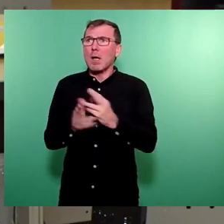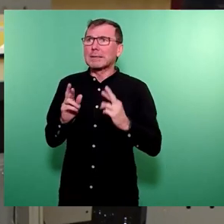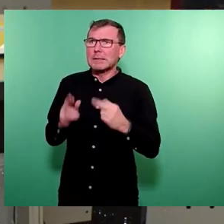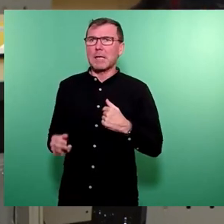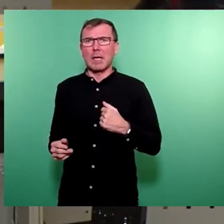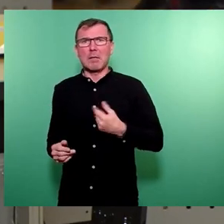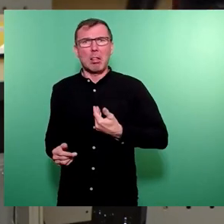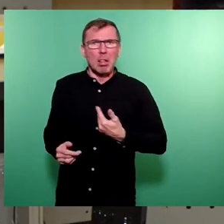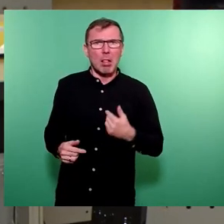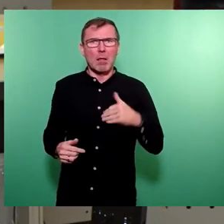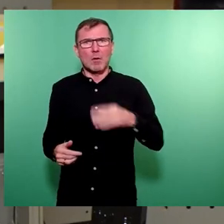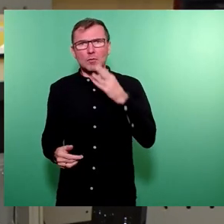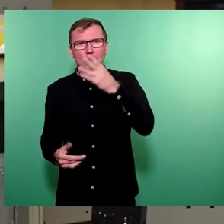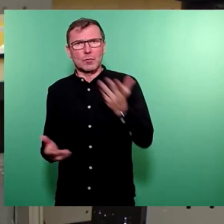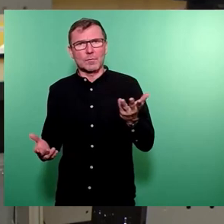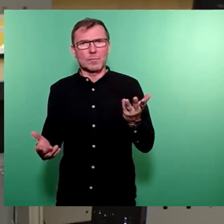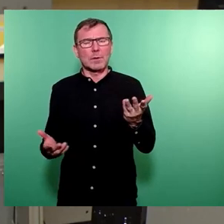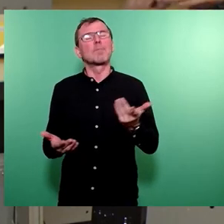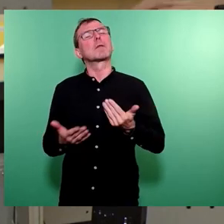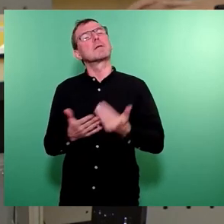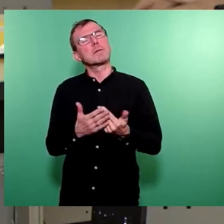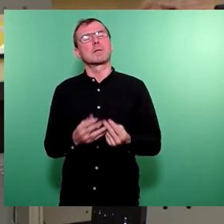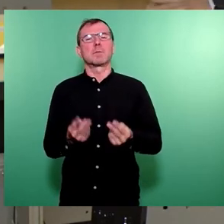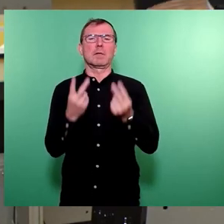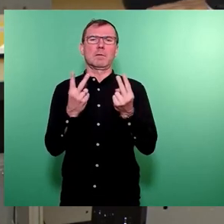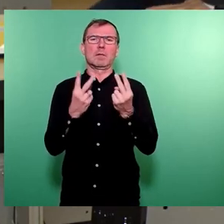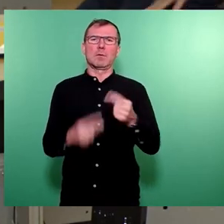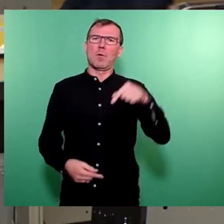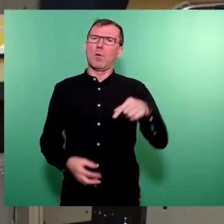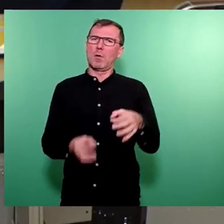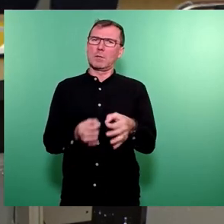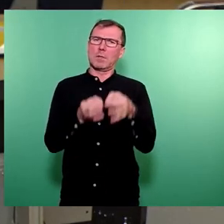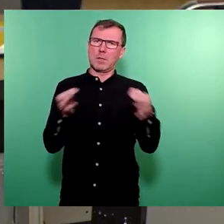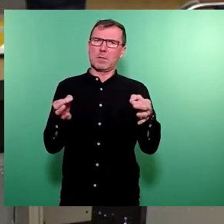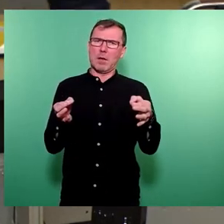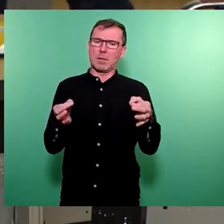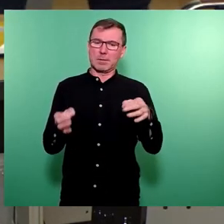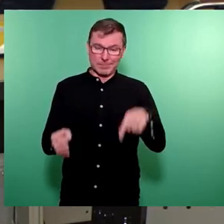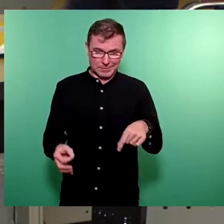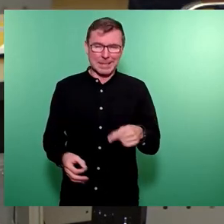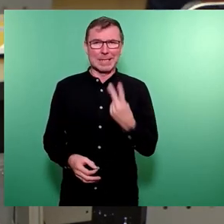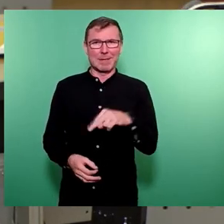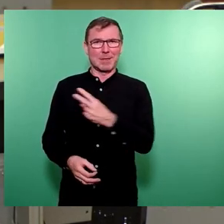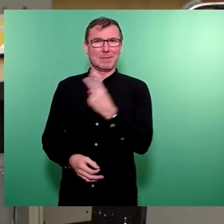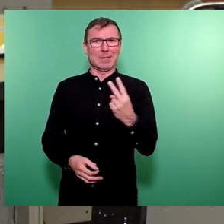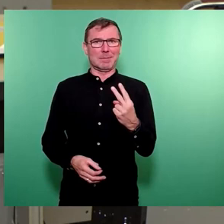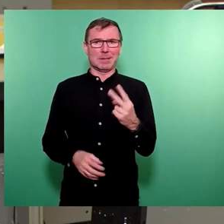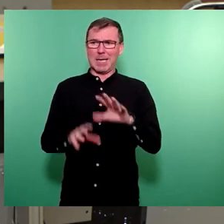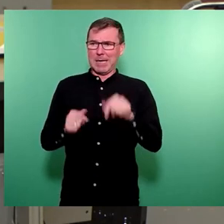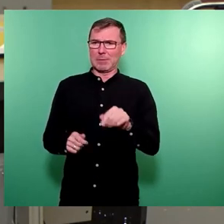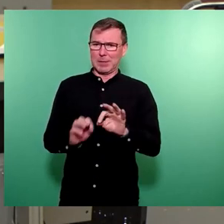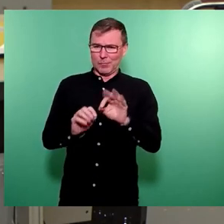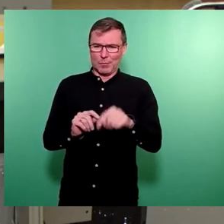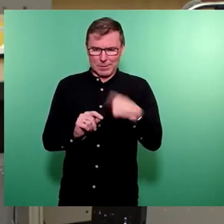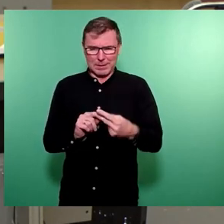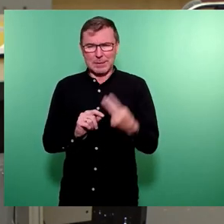Planungssicherheit? Und deswegen ist es wichtig, dass wir zum heutigen Tag und jetzt noch im Jahr 2022 diesen Haushalt für die nächsten zwei